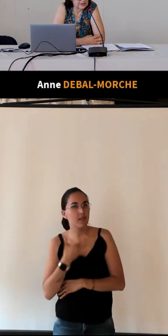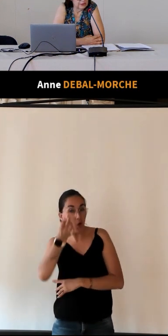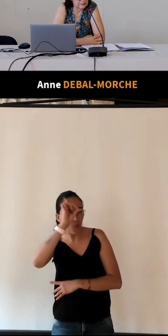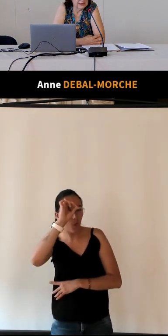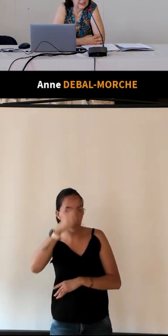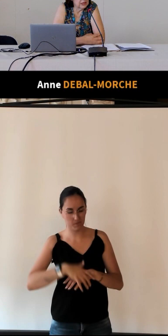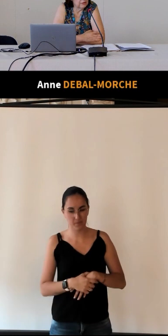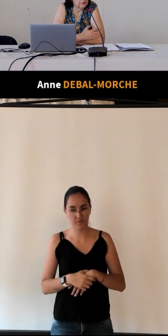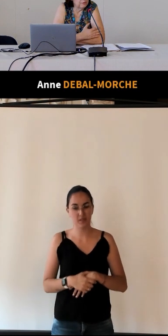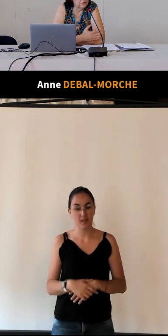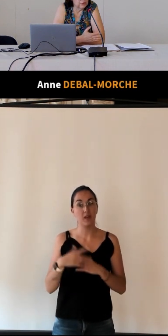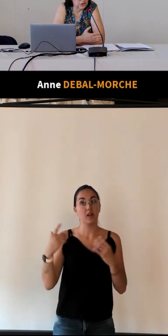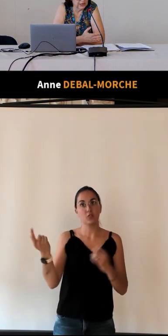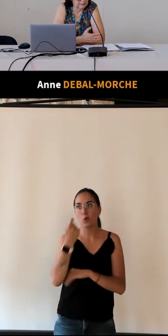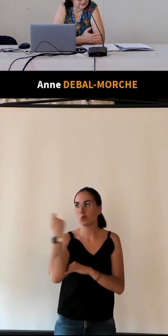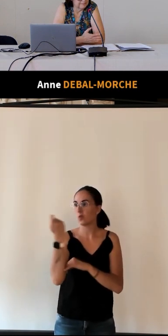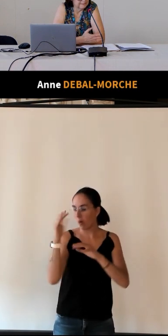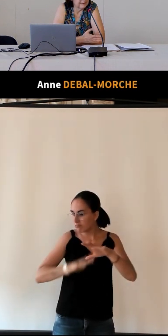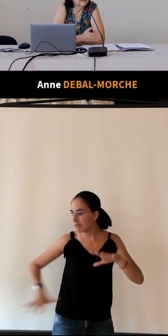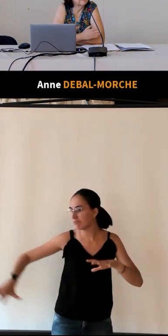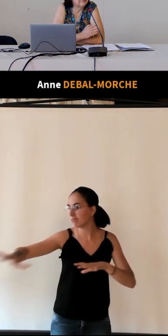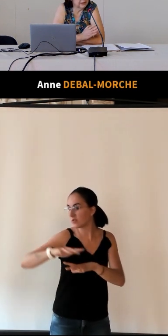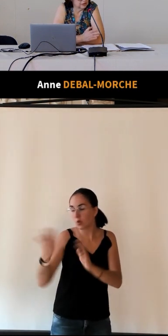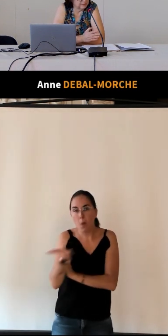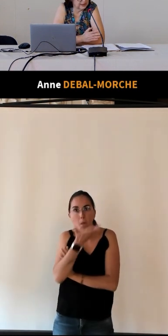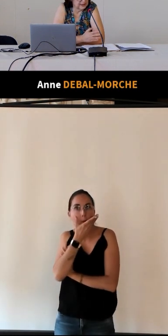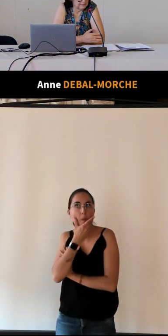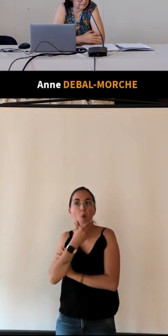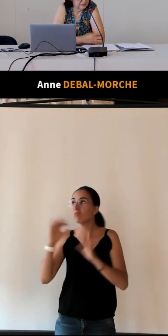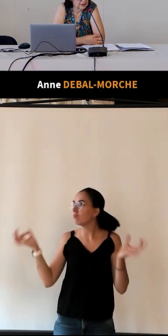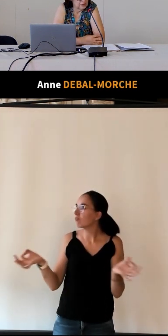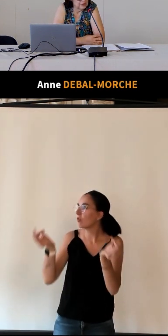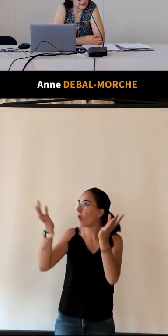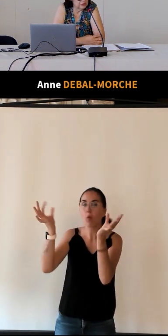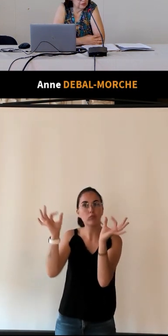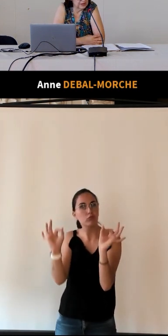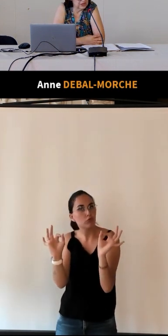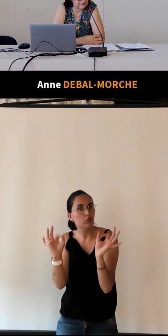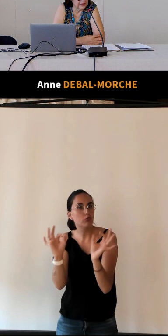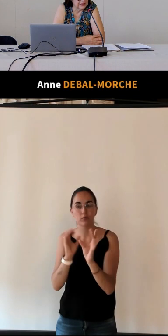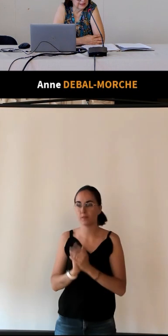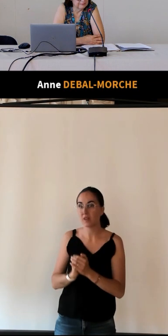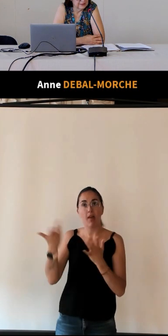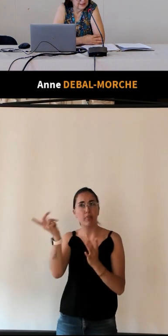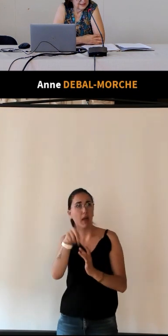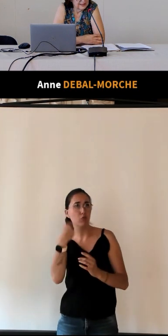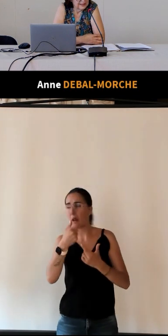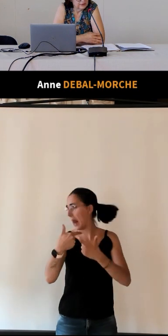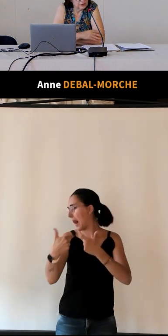une des contrées qui offre le plus de charme. Un climat tempéré, une nature riche et variée,